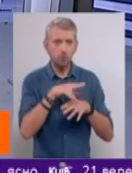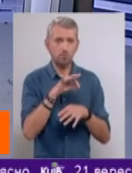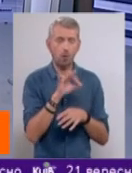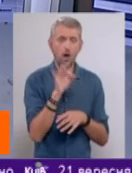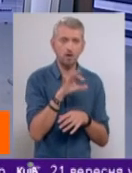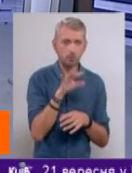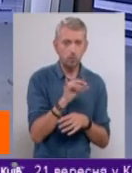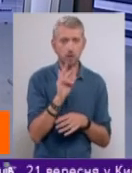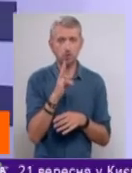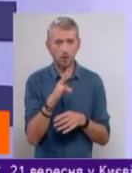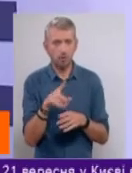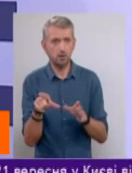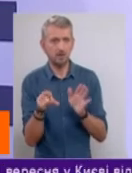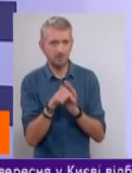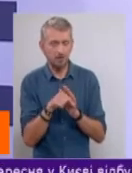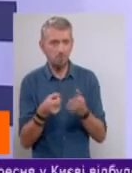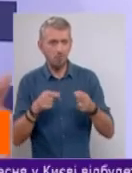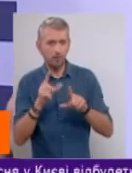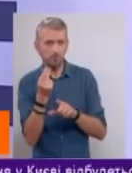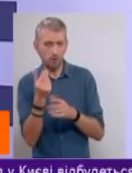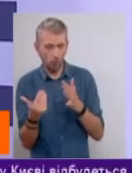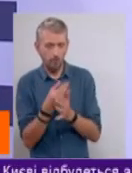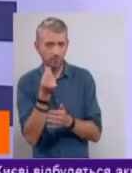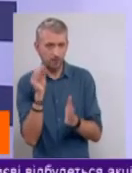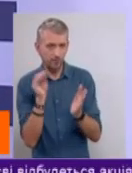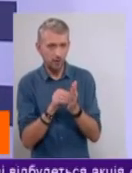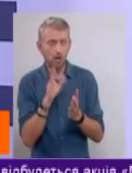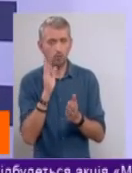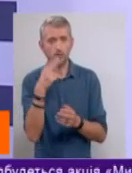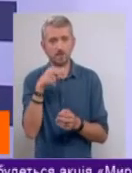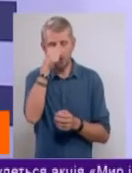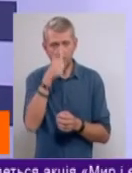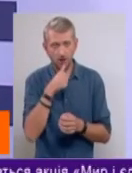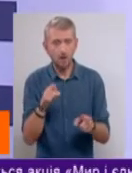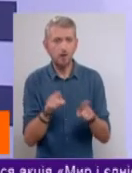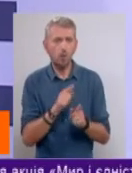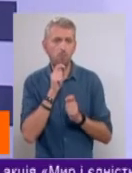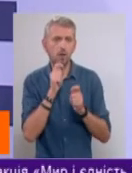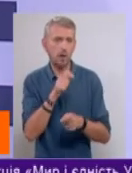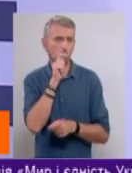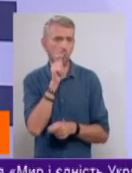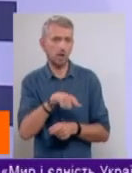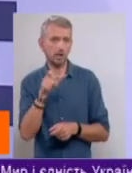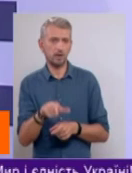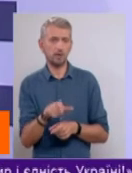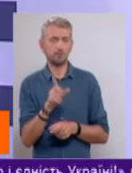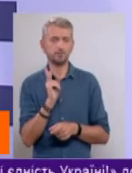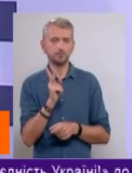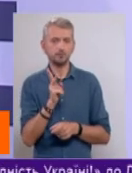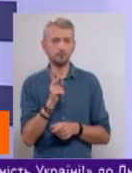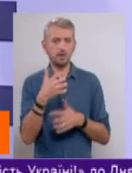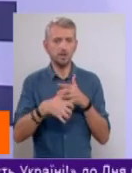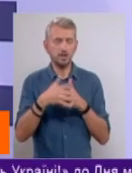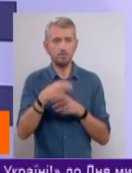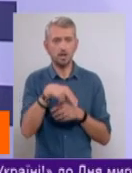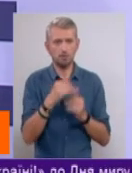ноябрь з повышеними тарифами, ну уже з новими тарифами, вони придуть в декабрі. Вот такой подарок украинцям к середини